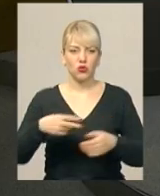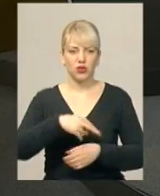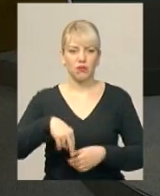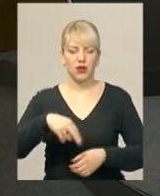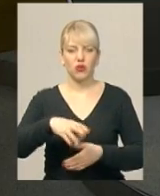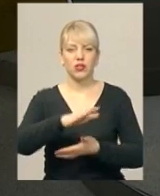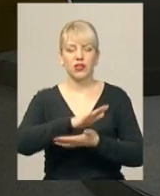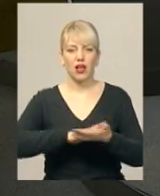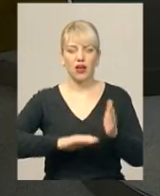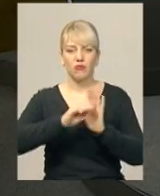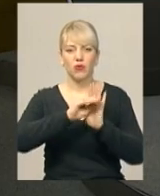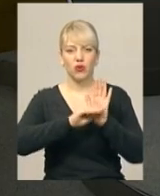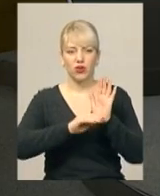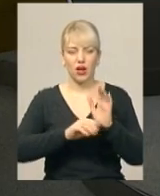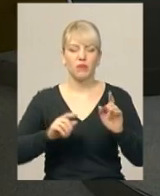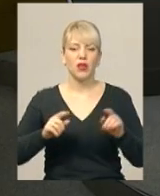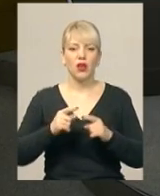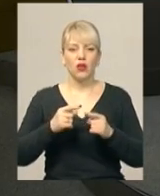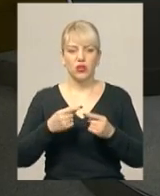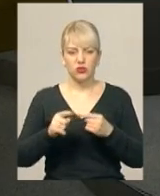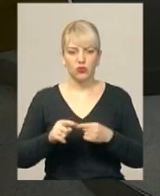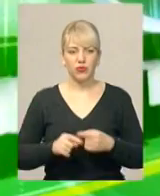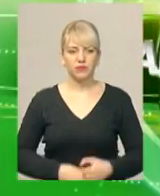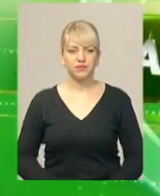Далі у програмі короткий огляд наступних тем.